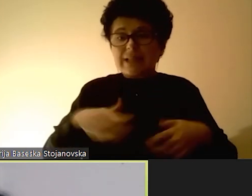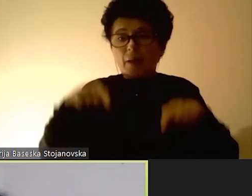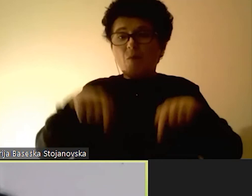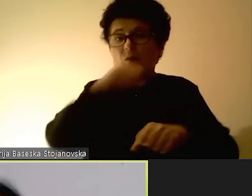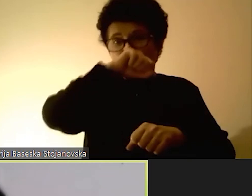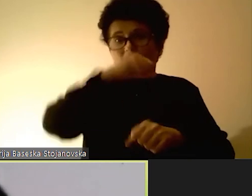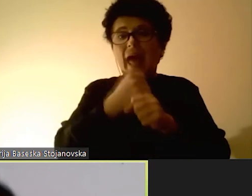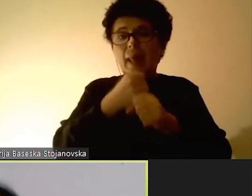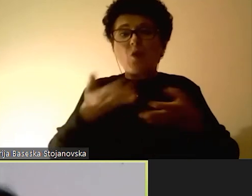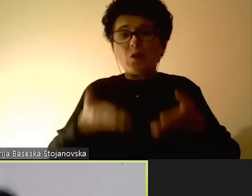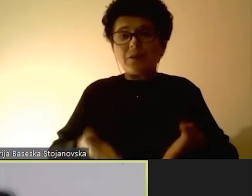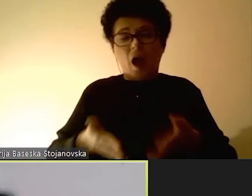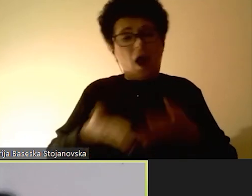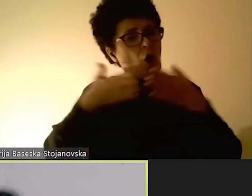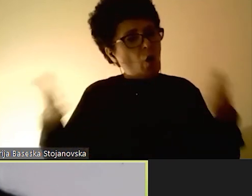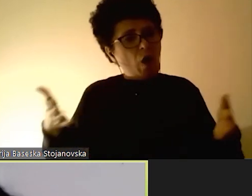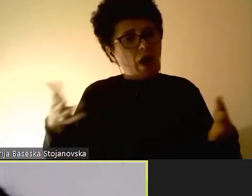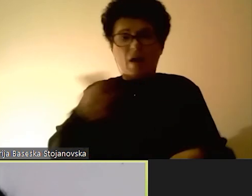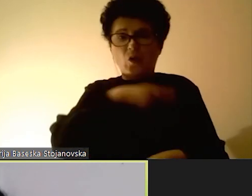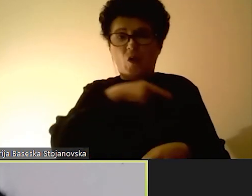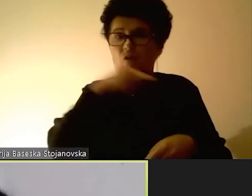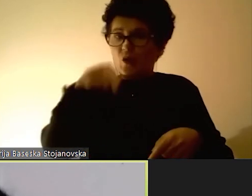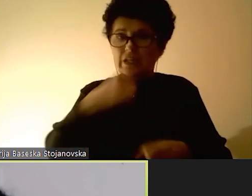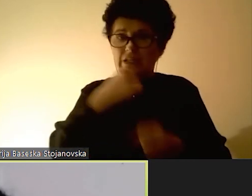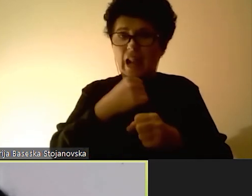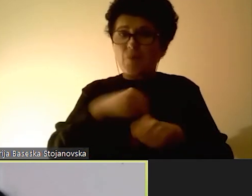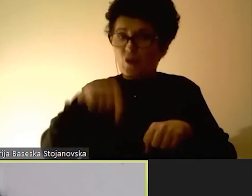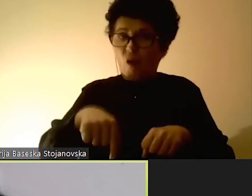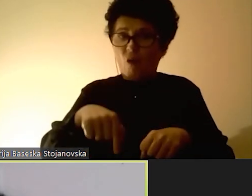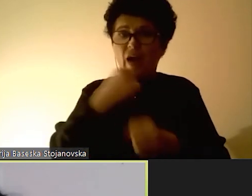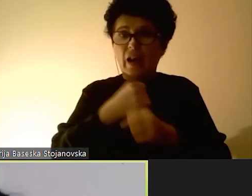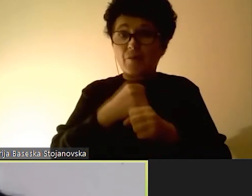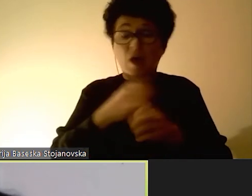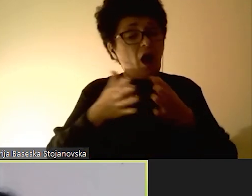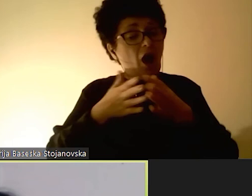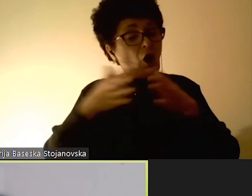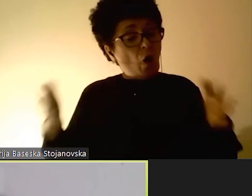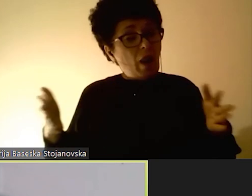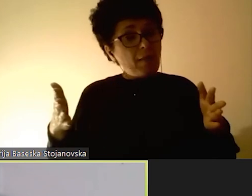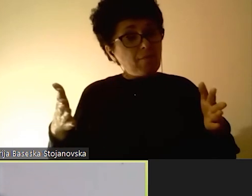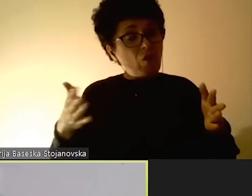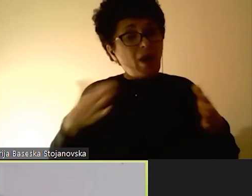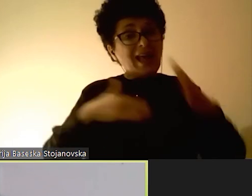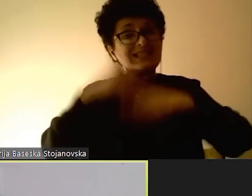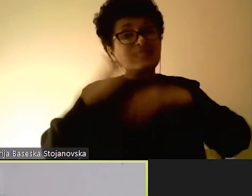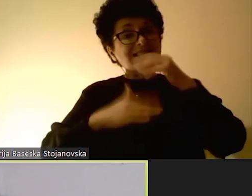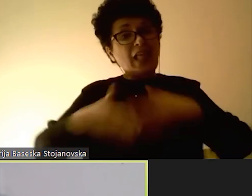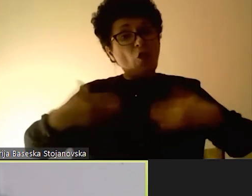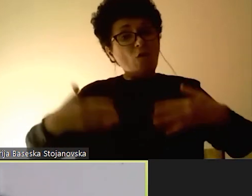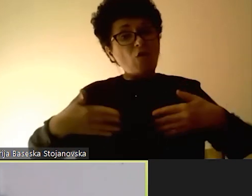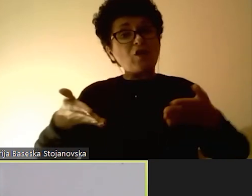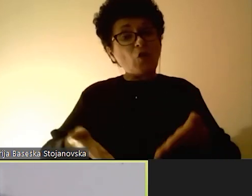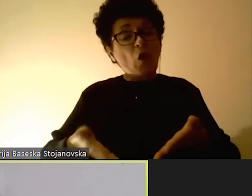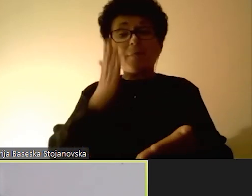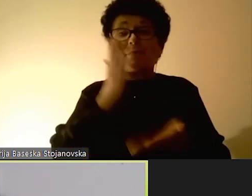Огромна одговорността да се работи ова работа, меѓуто и огромна привилегија и садоволство, кога ќе